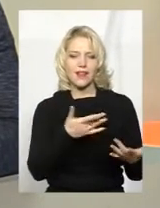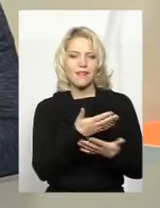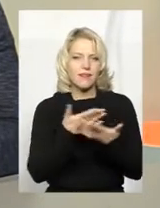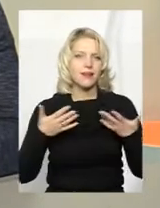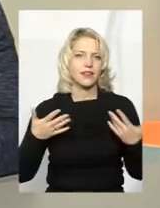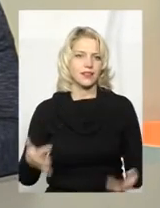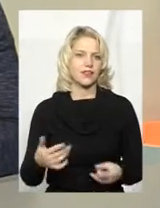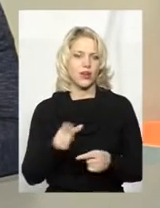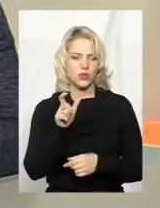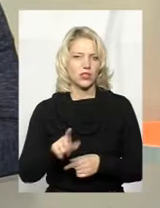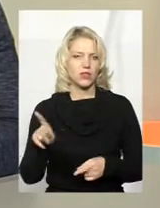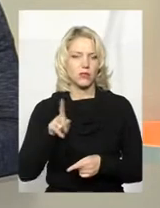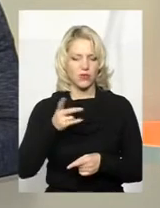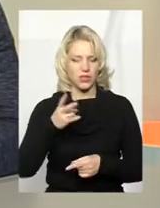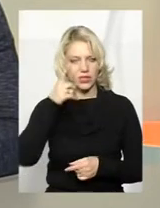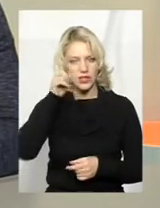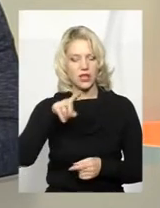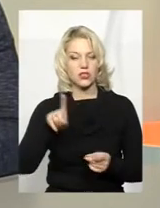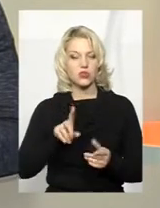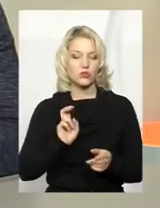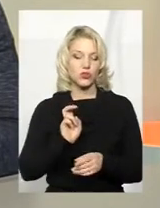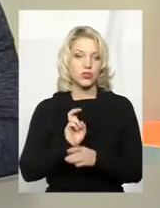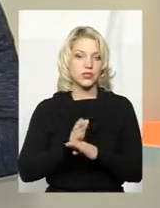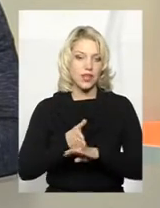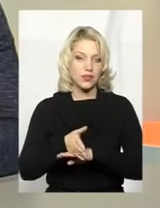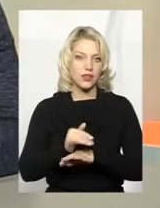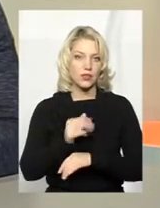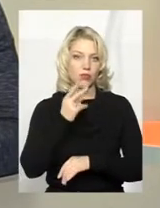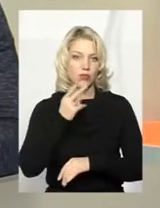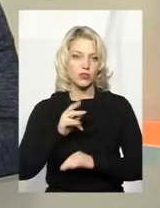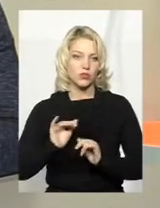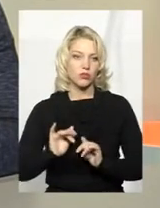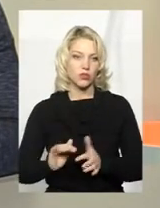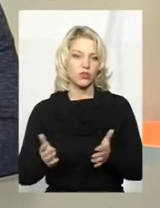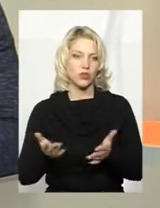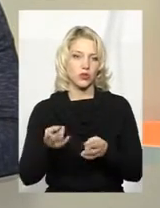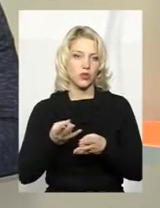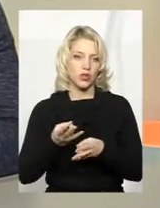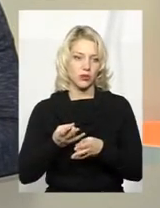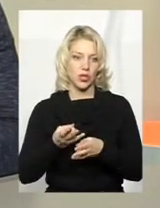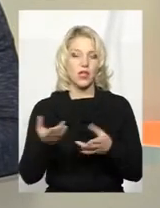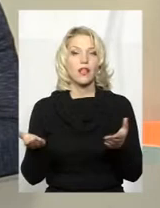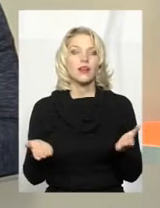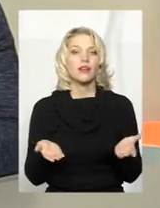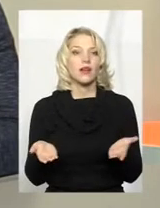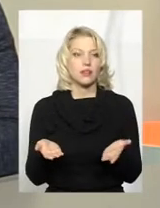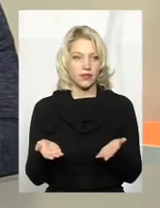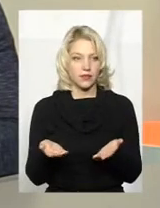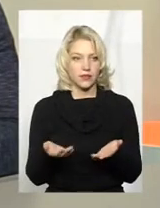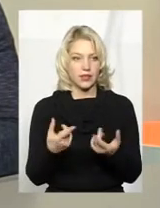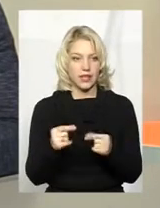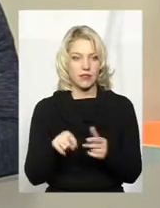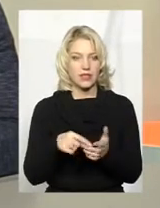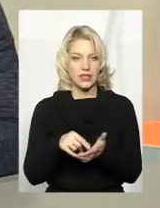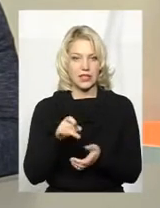така, щоб людина знала, куди вона може зайти і побачити події, де в міській раді